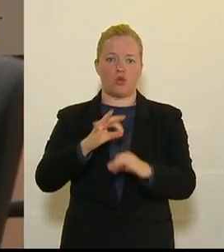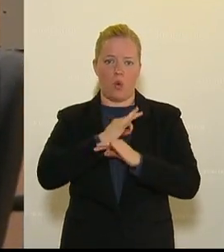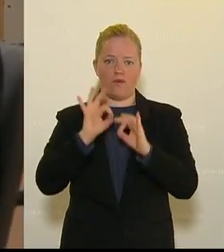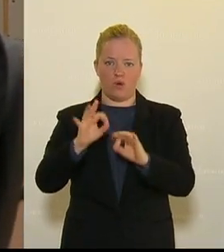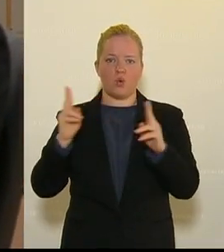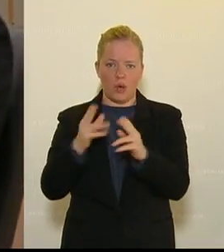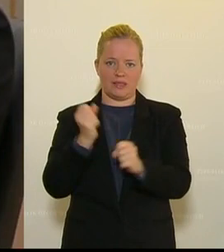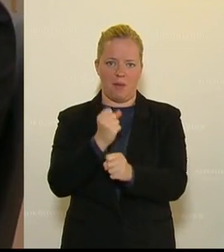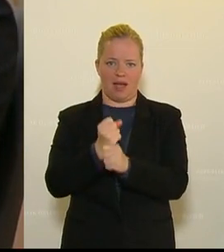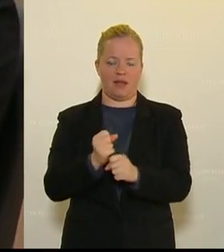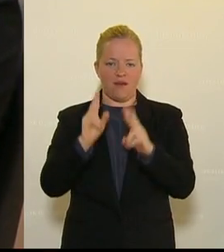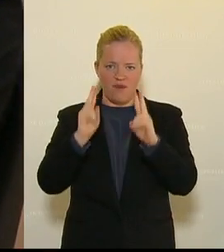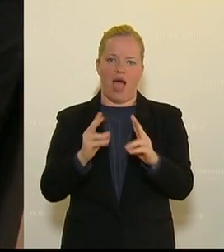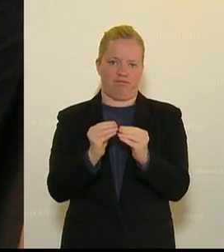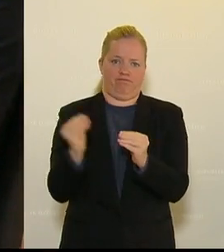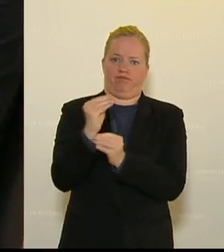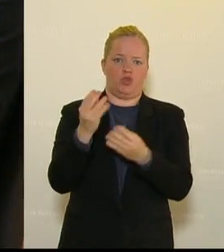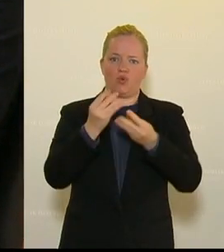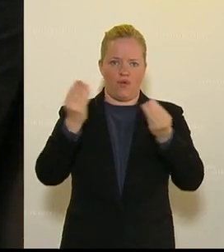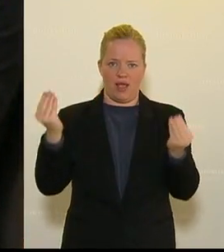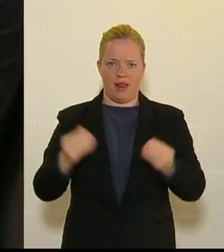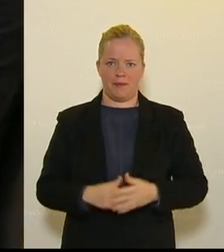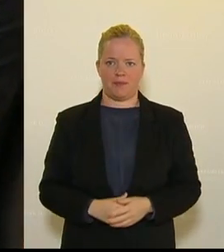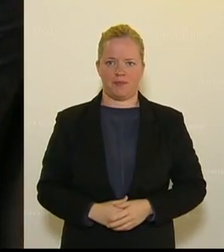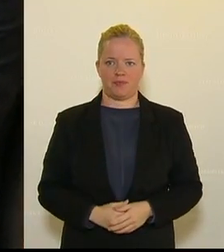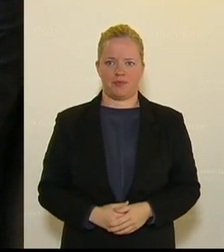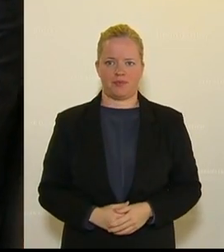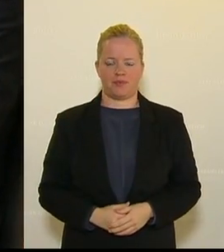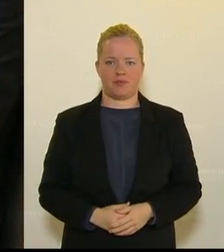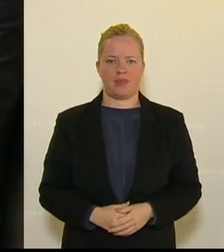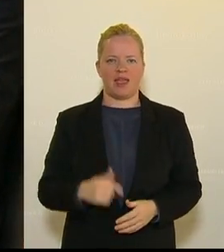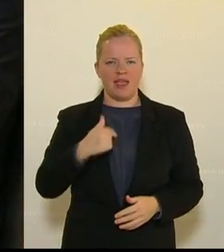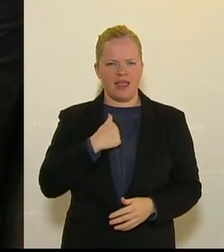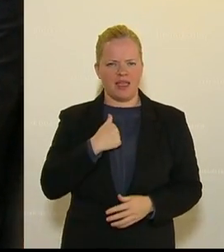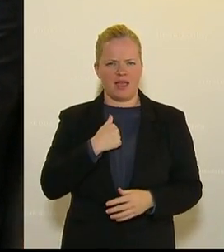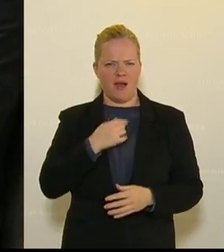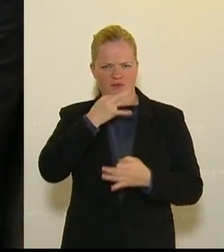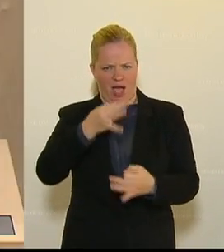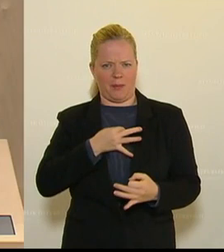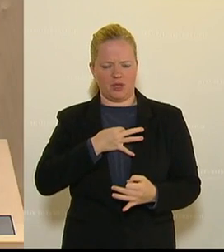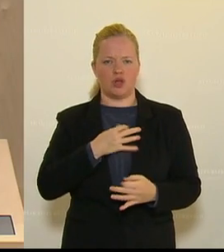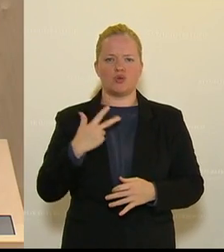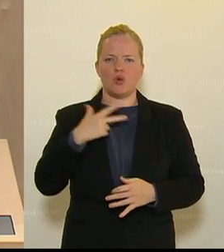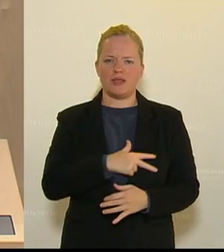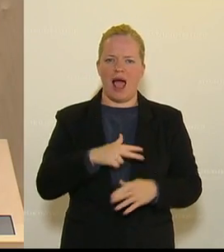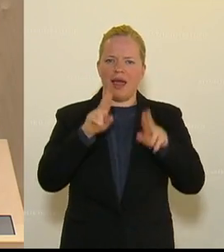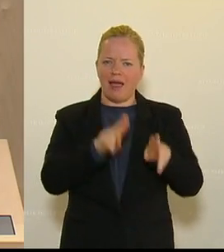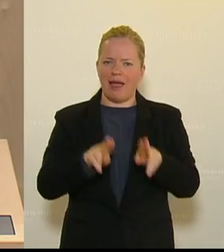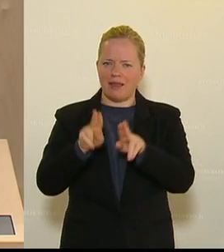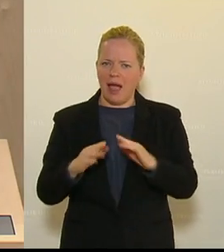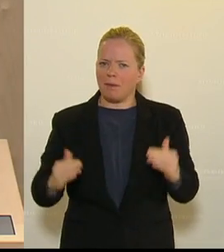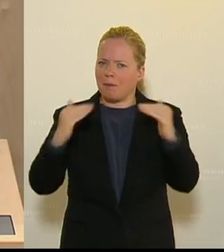einfach nur überzogen. Ich frage mich, wo ist hier die soziale Gerechtigkeit?